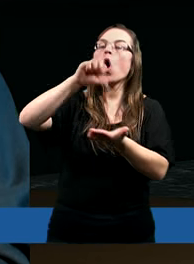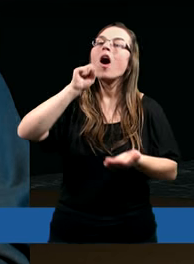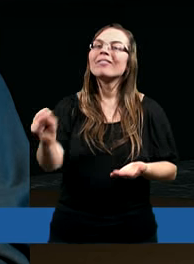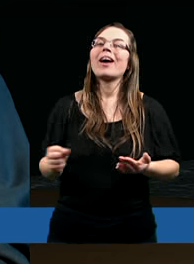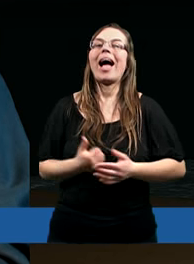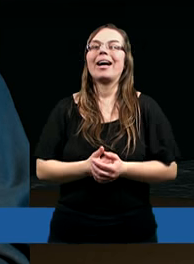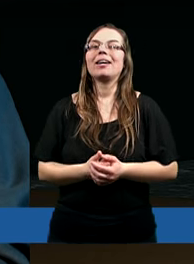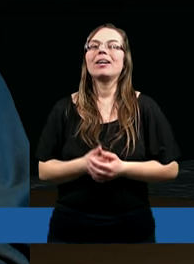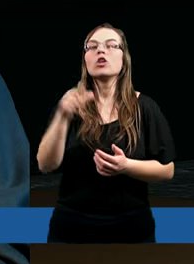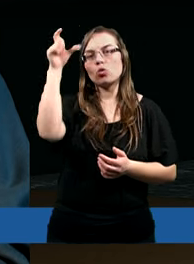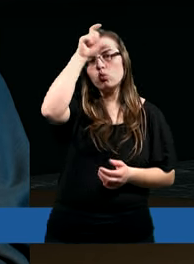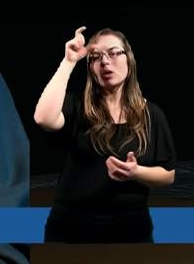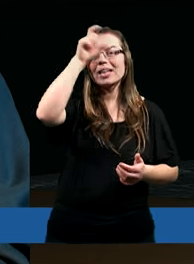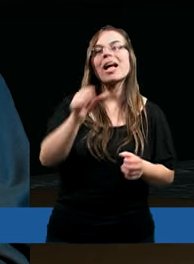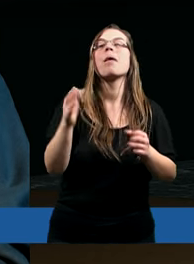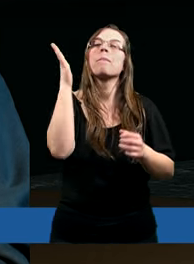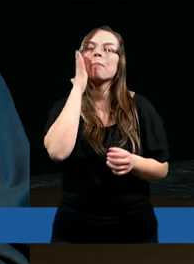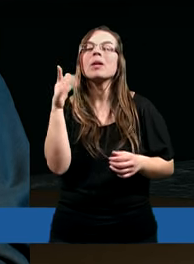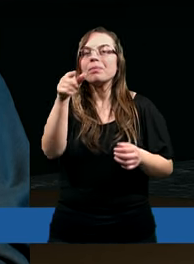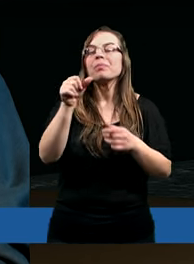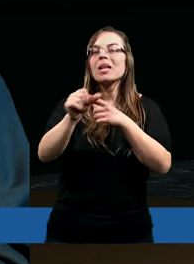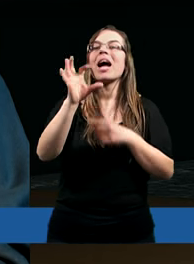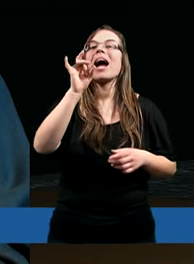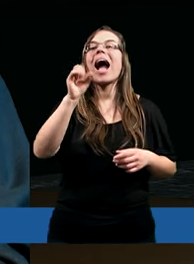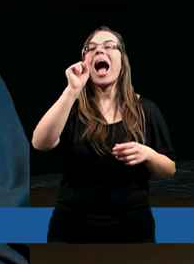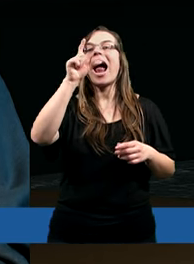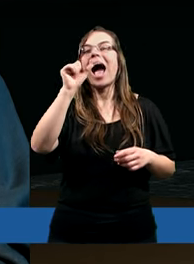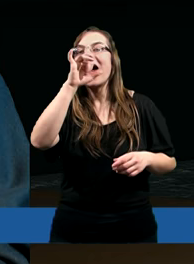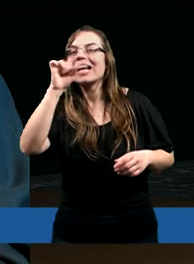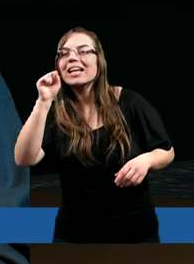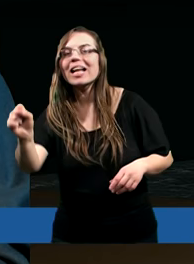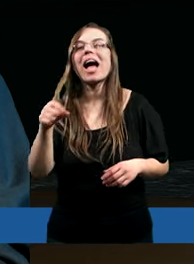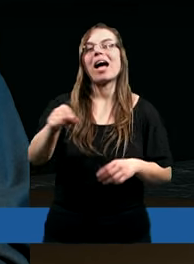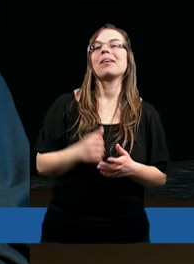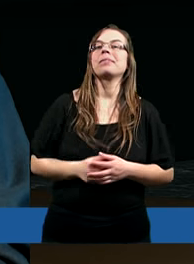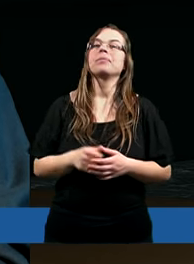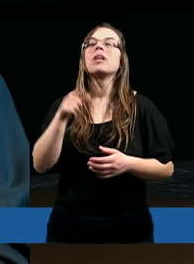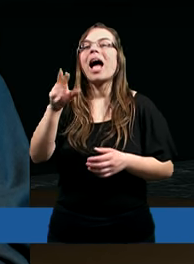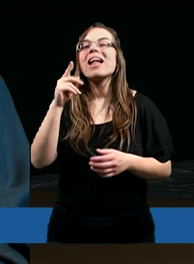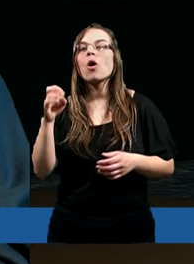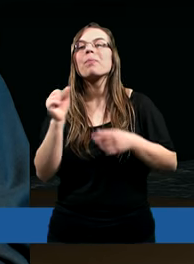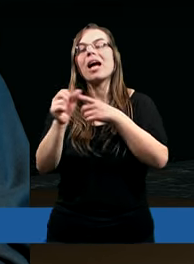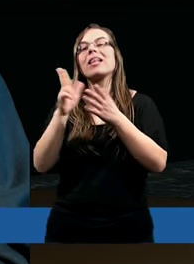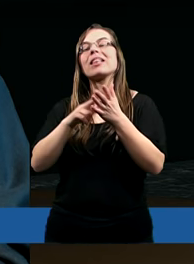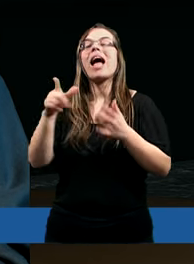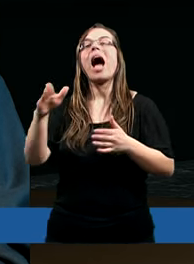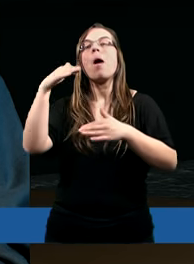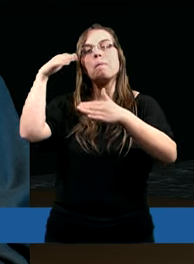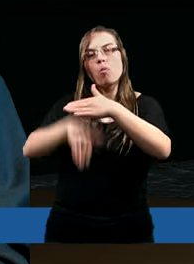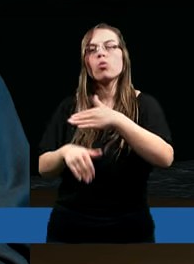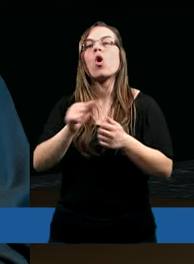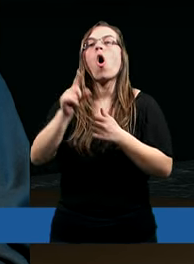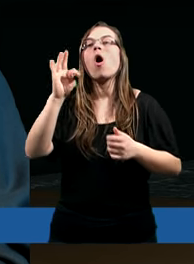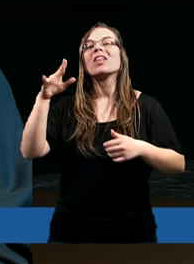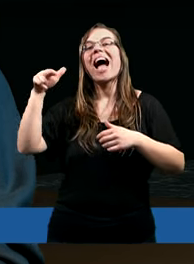Turcji jest Kapadocja i Galacja. Kapadocja jest na północ od Tarsu,